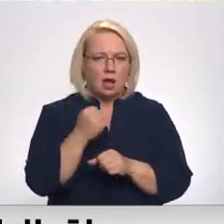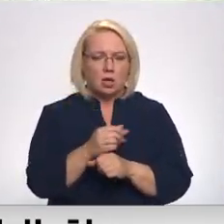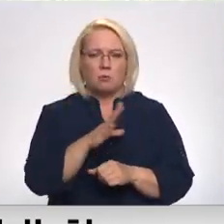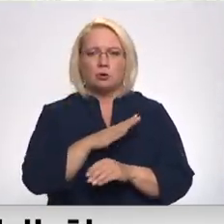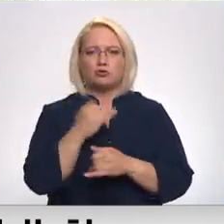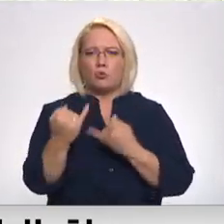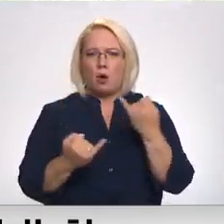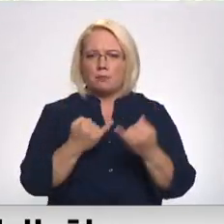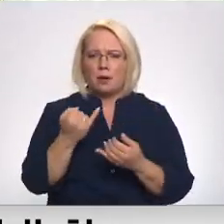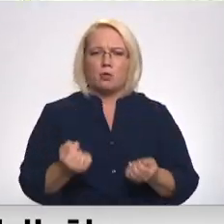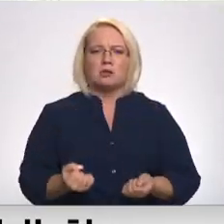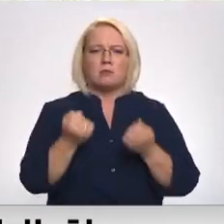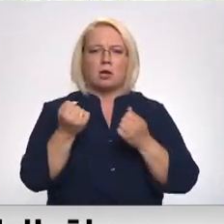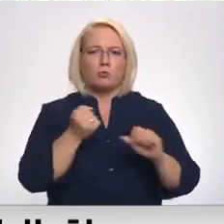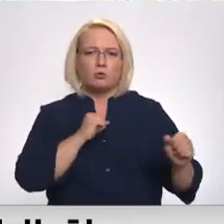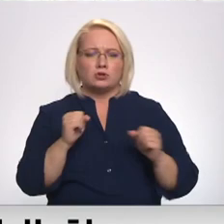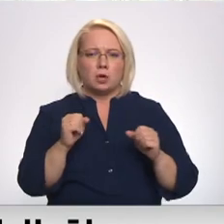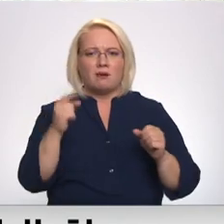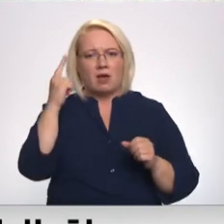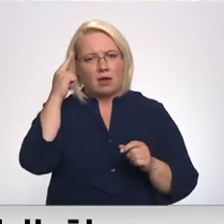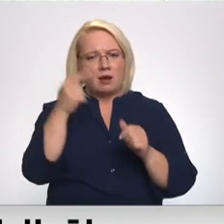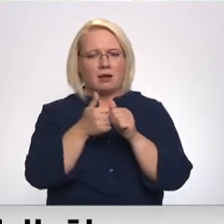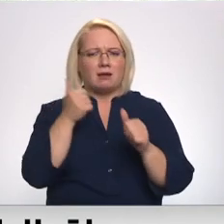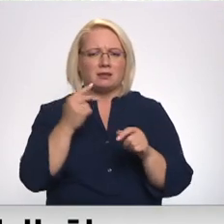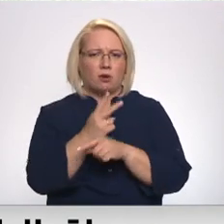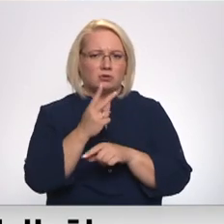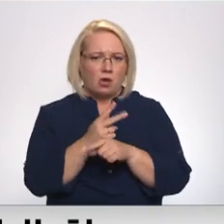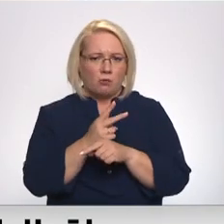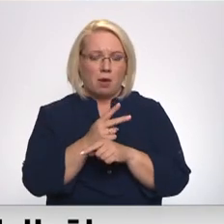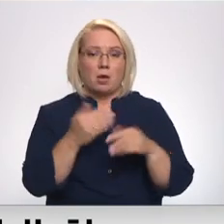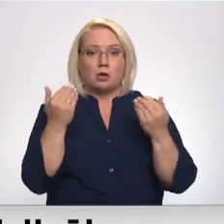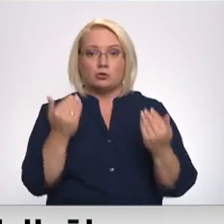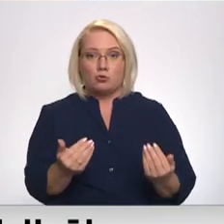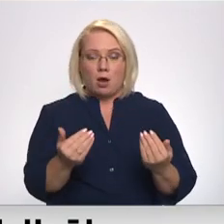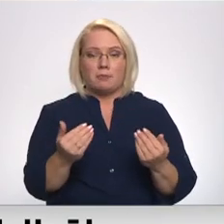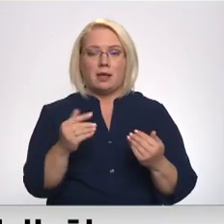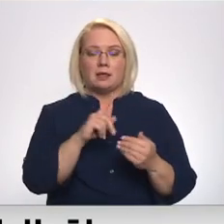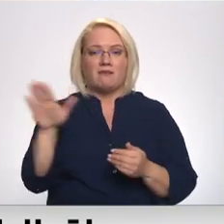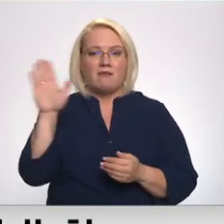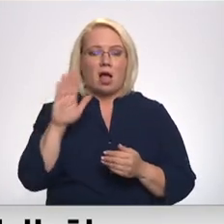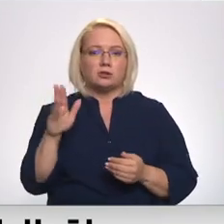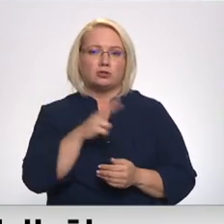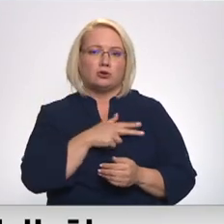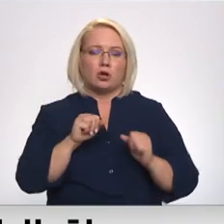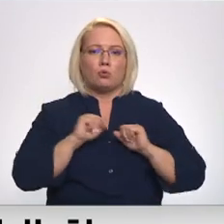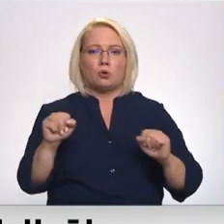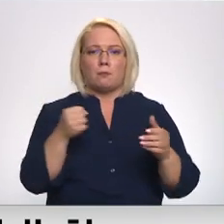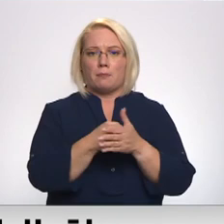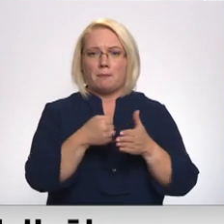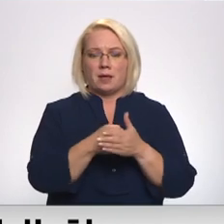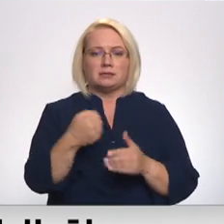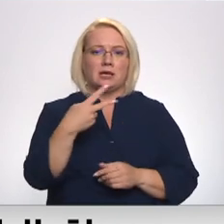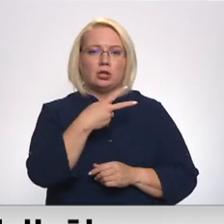bijuši kopjami un ir ar smagiem kustību vai garīgās attīstības traucējumiem. Šobrīd viņiem ir valsts sociālā nodrošinājuma pabalsts